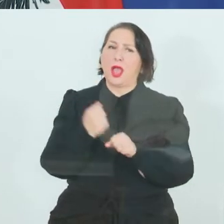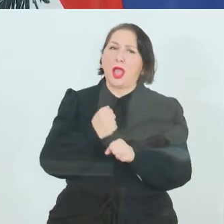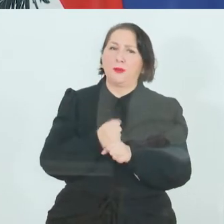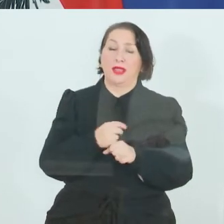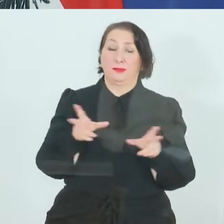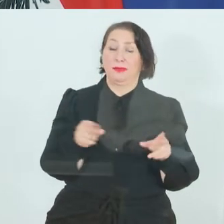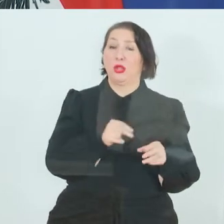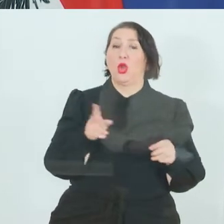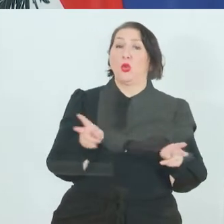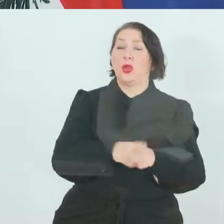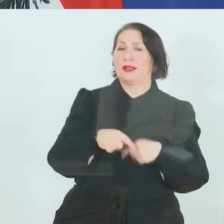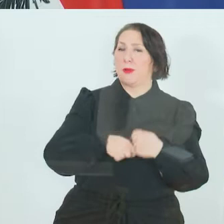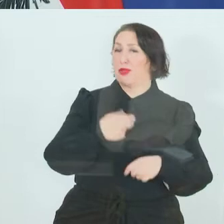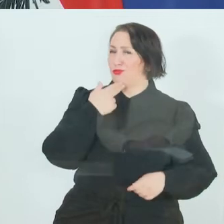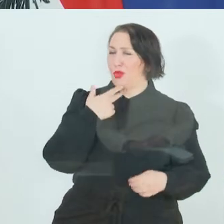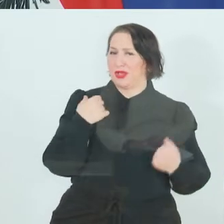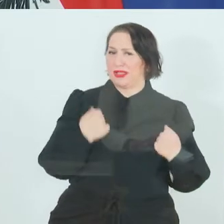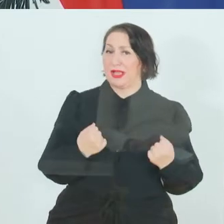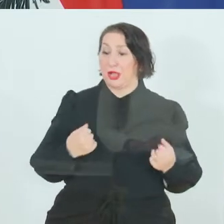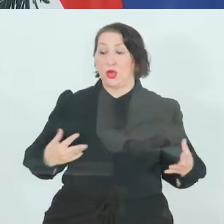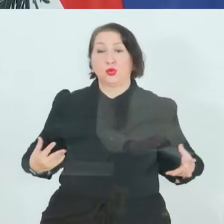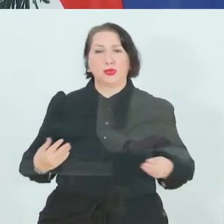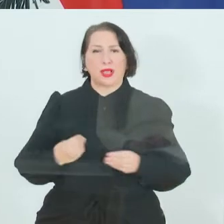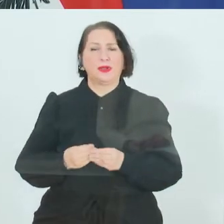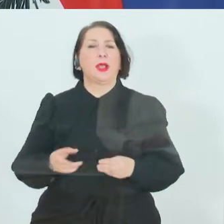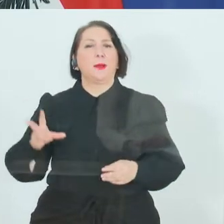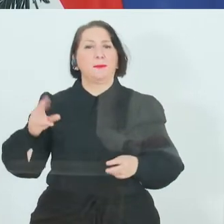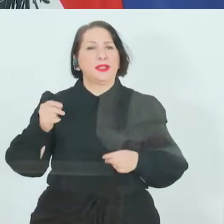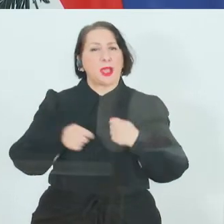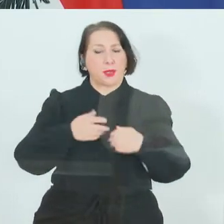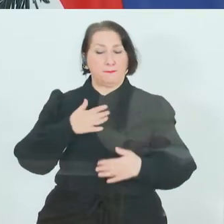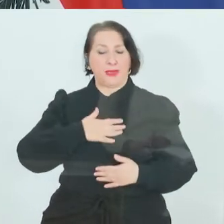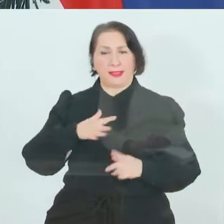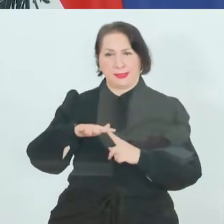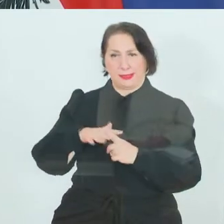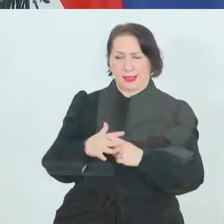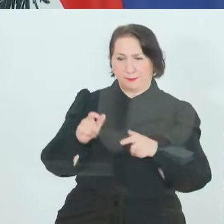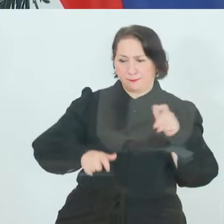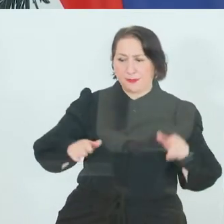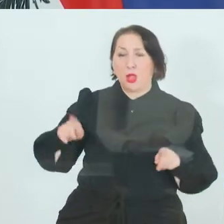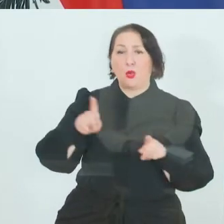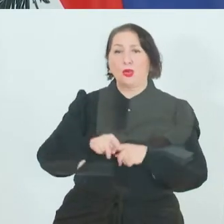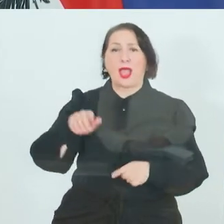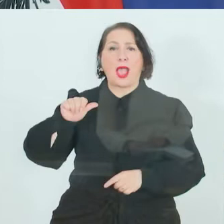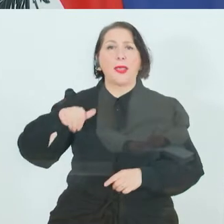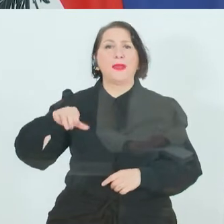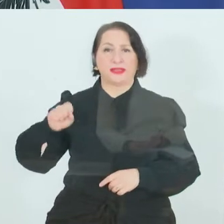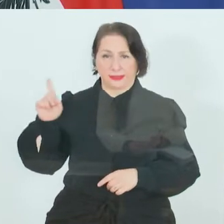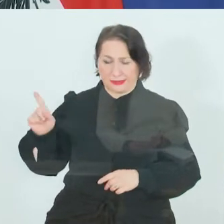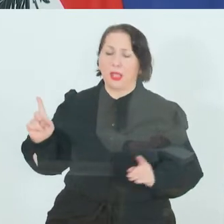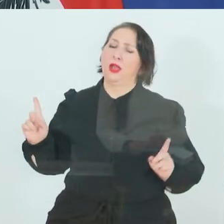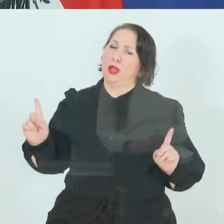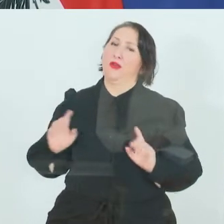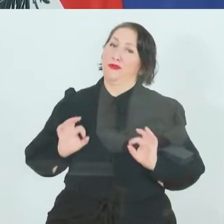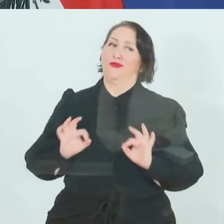zu sichern. Gemeinsam mit den Mitarbeiterinnen und Mitarbeitern meines Teams und auch des AMS sind wir für sie